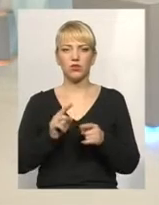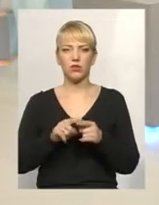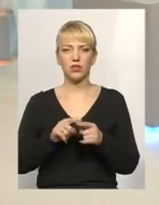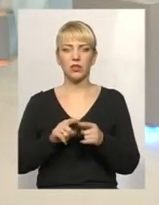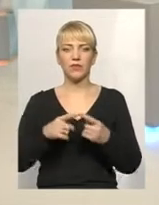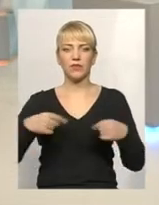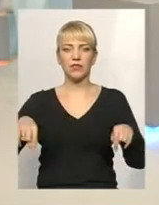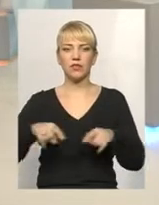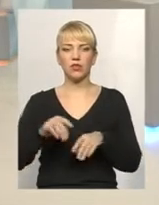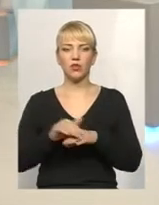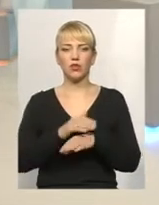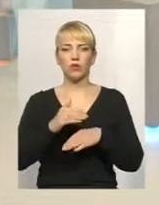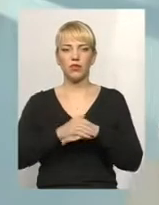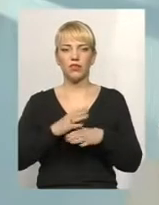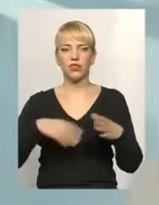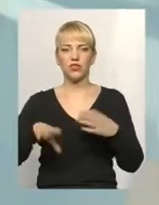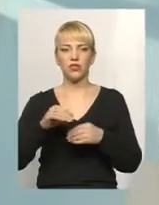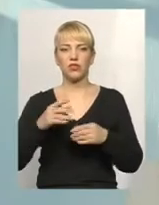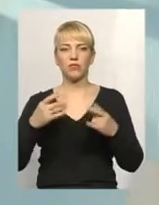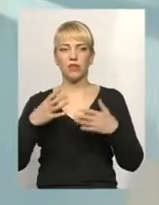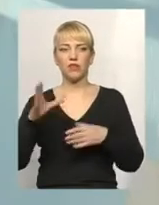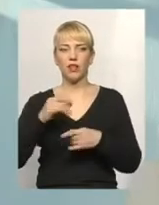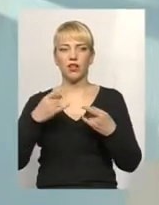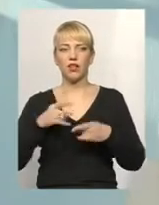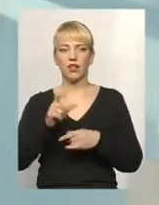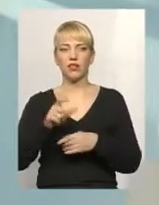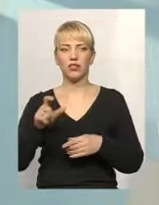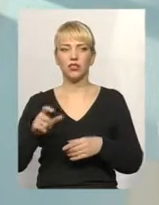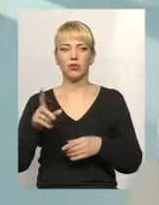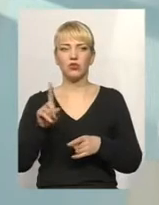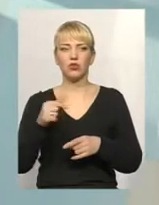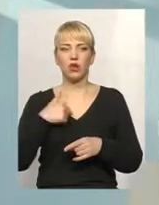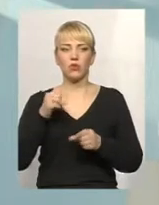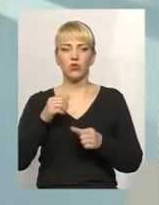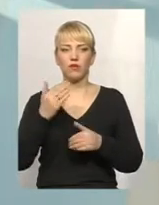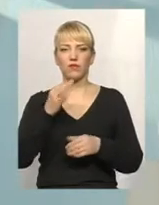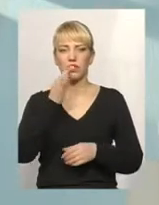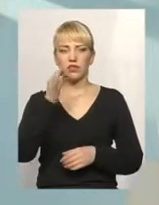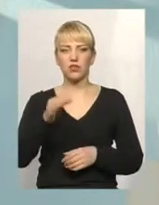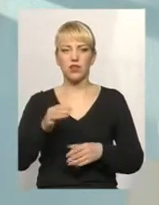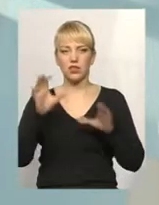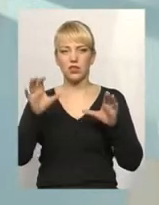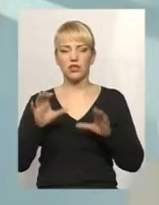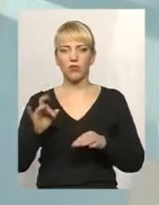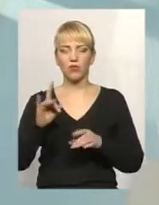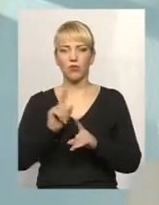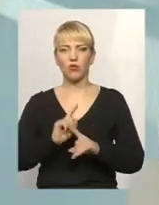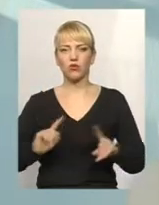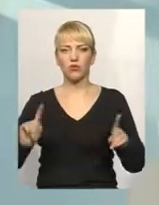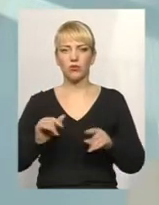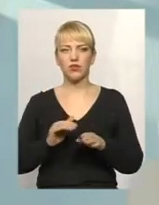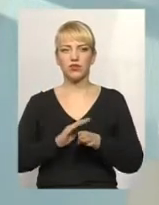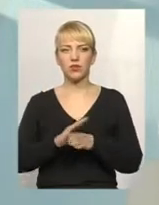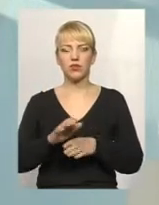Добрий вечір ще раз всім телеглядачам. Що я можу сказати? Закон про особливості і